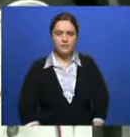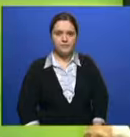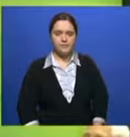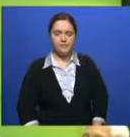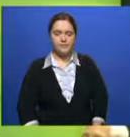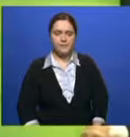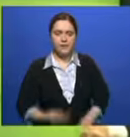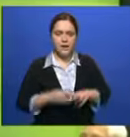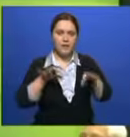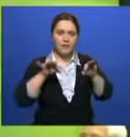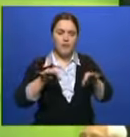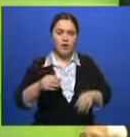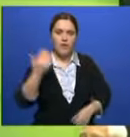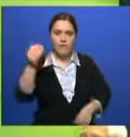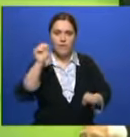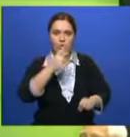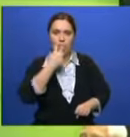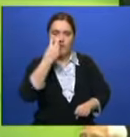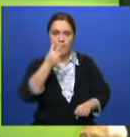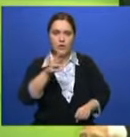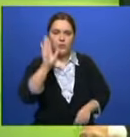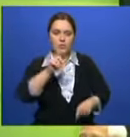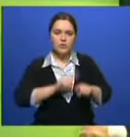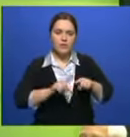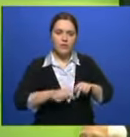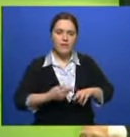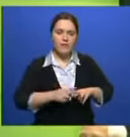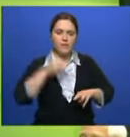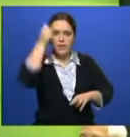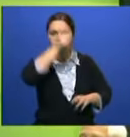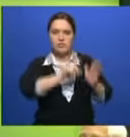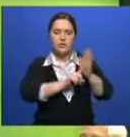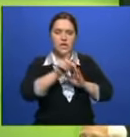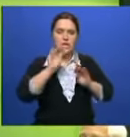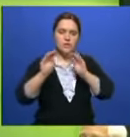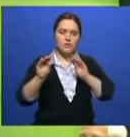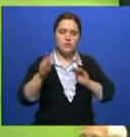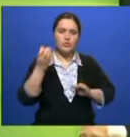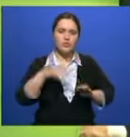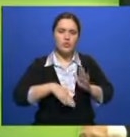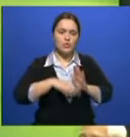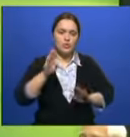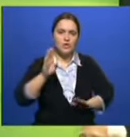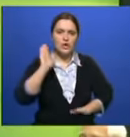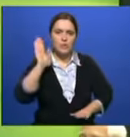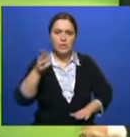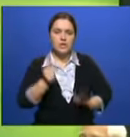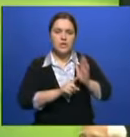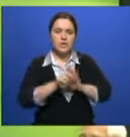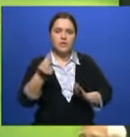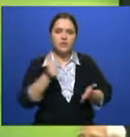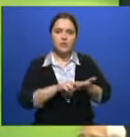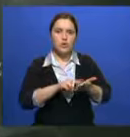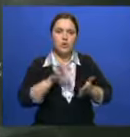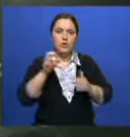Эту машину вы сможете увидеть на дорогах своего города уже в этом году. Дизайн мы, возможно, еще усовершенствуем. Стартовая цена за нее будет